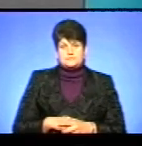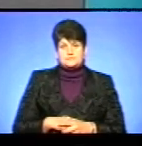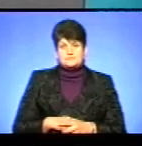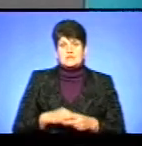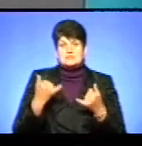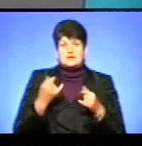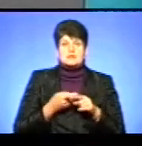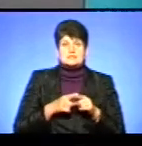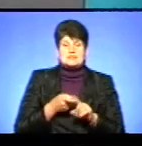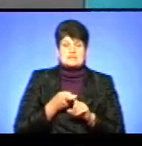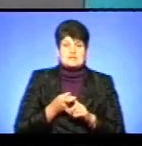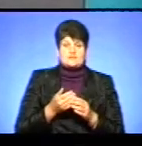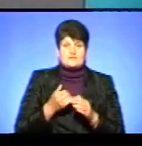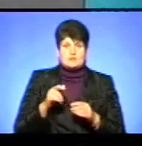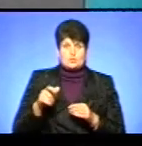залежить тільки від людей.